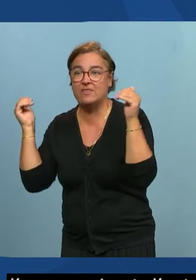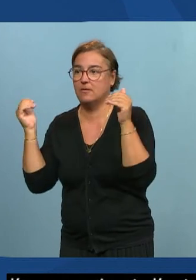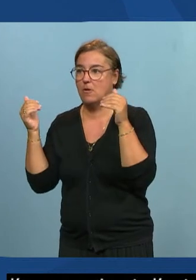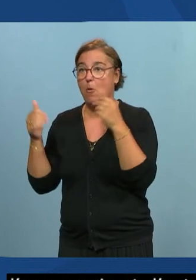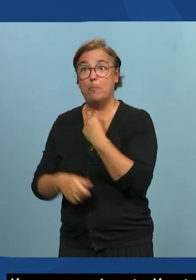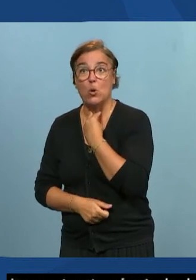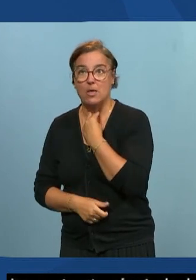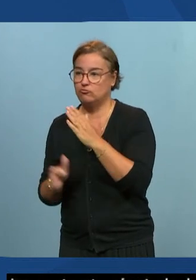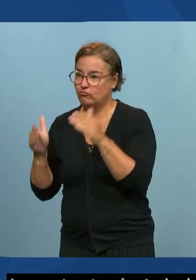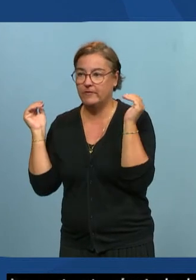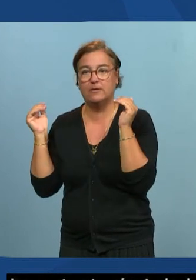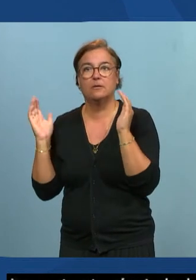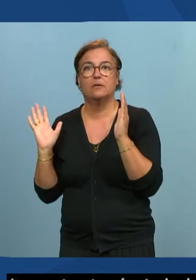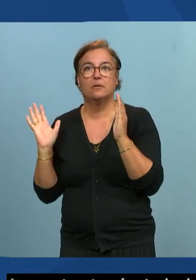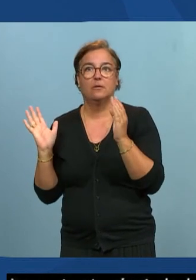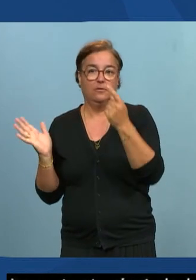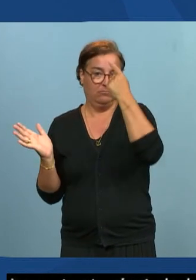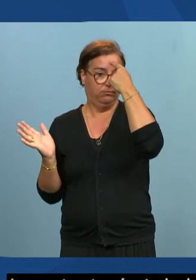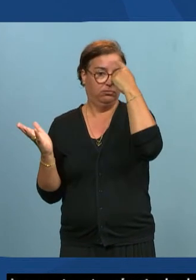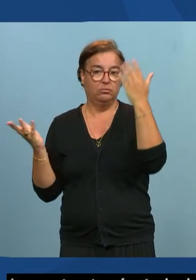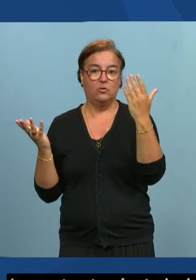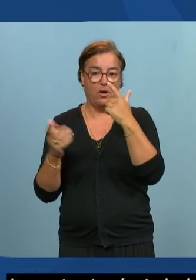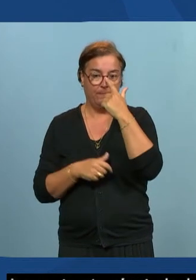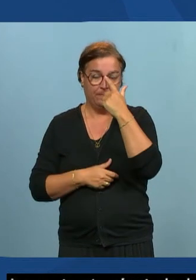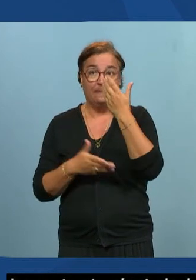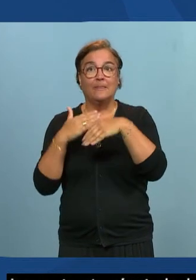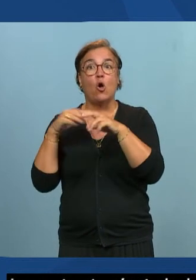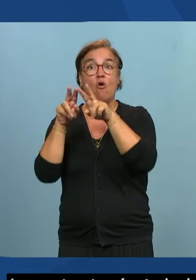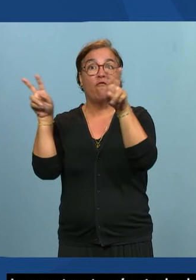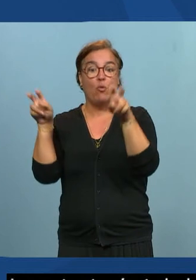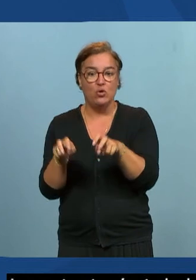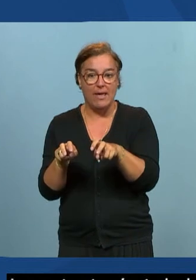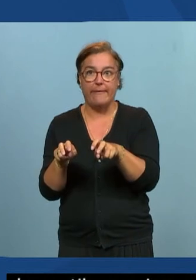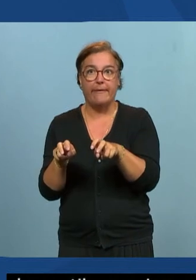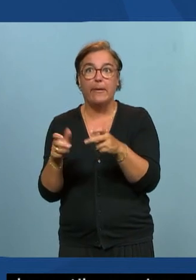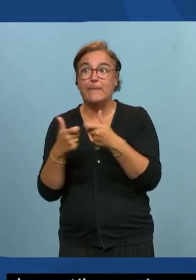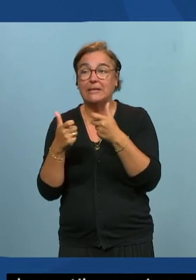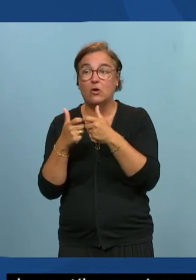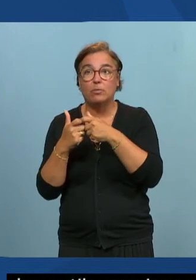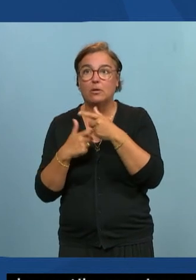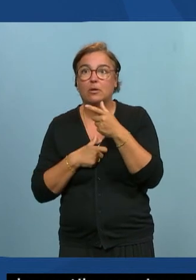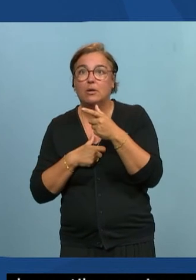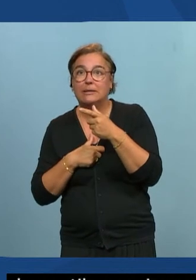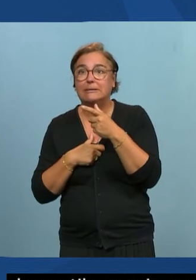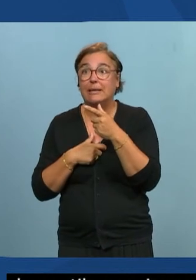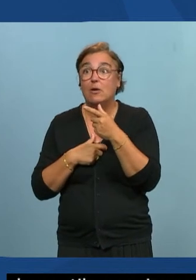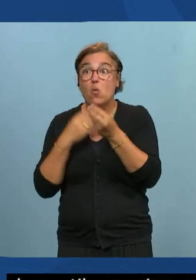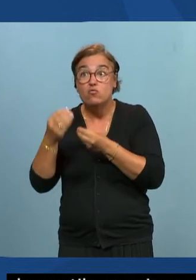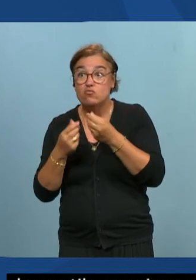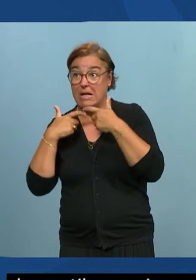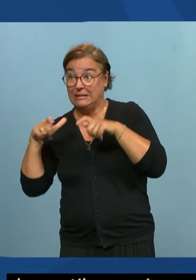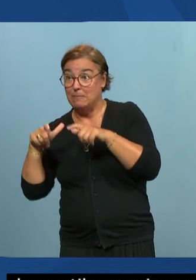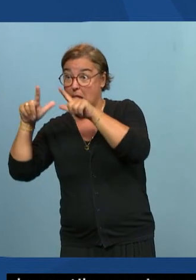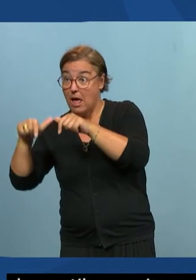qu'il faut que vous ayez à l'esprit c'est le catch-up au bout d'un formulaire c'est pas de l'à-peu-près ou c'est accessible ou ça ne'est pas